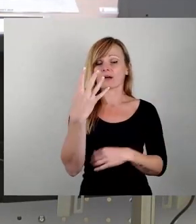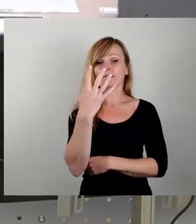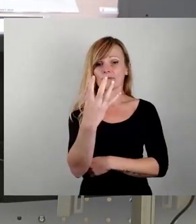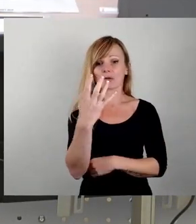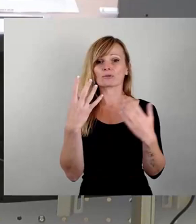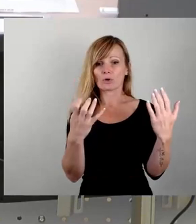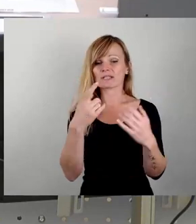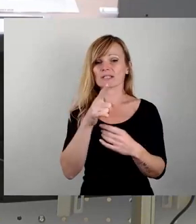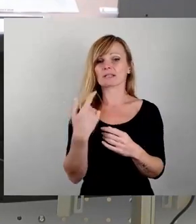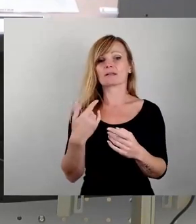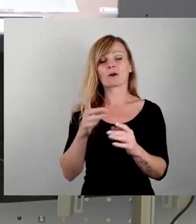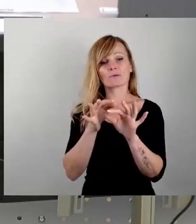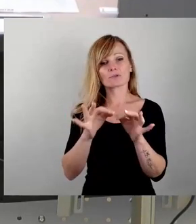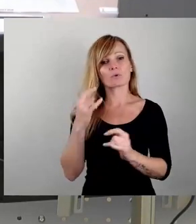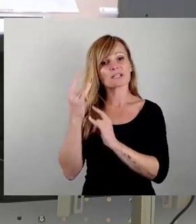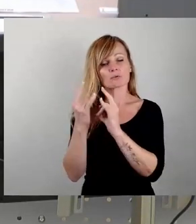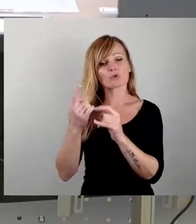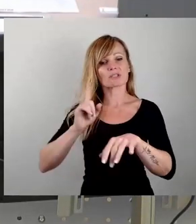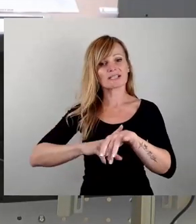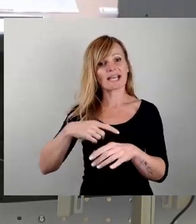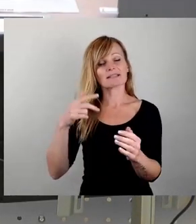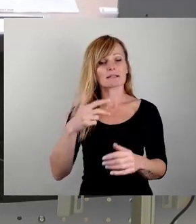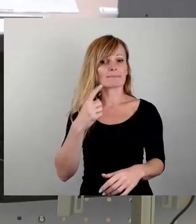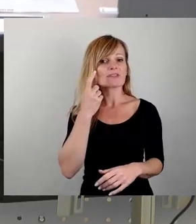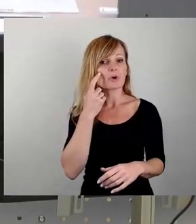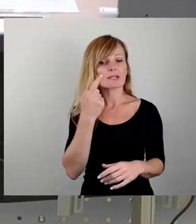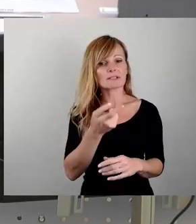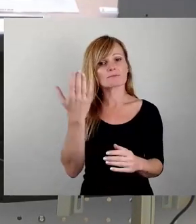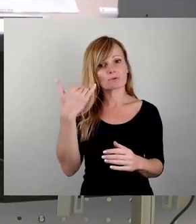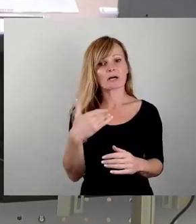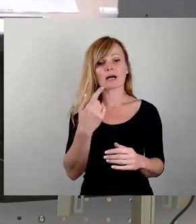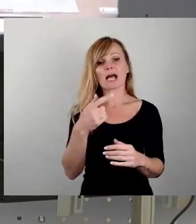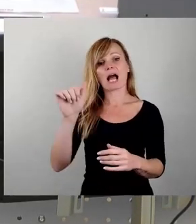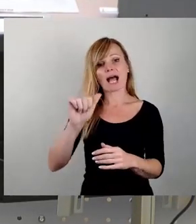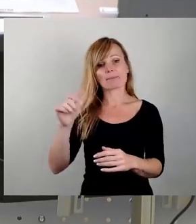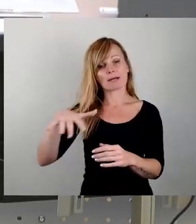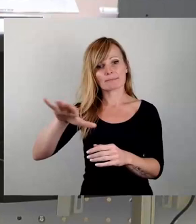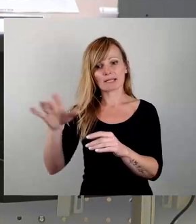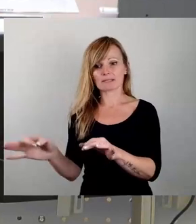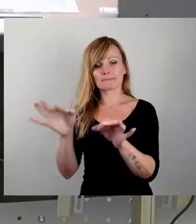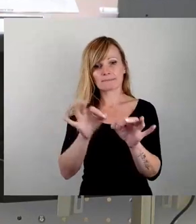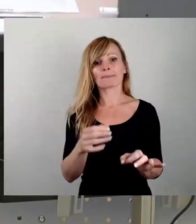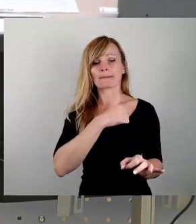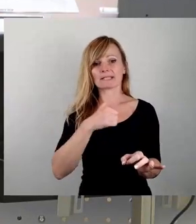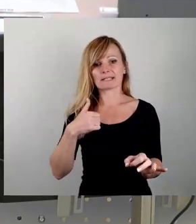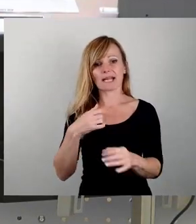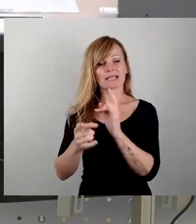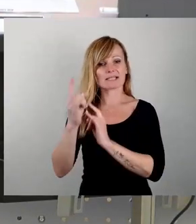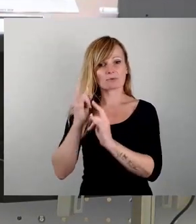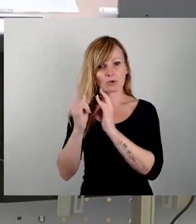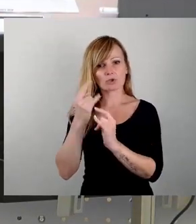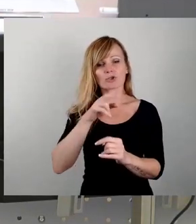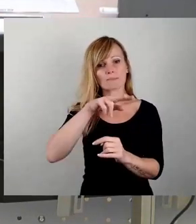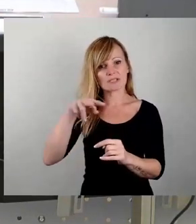als historisches Zeitzeugnis vom ursprünglichen Standort am Albertplatz an das Militärhistorische Museum an den Olbrichplatz